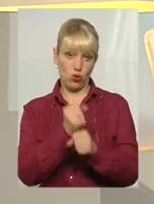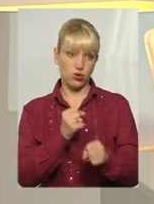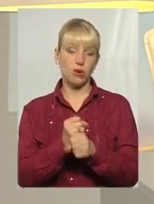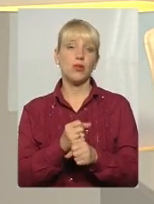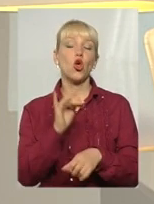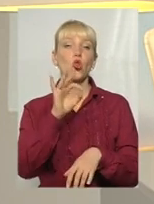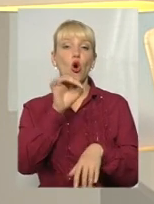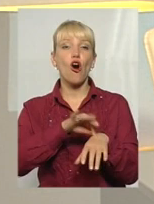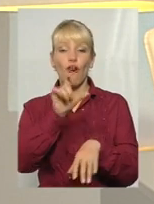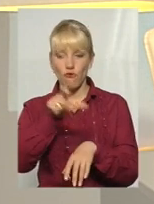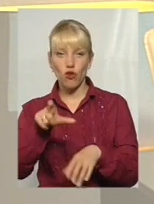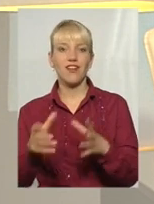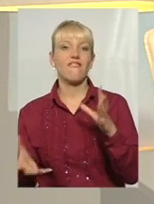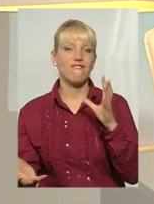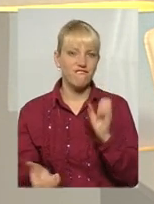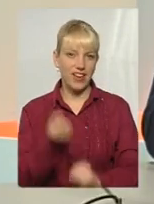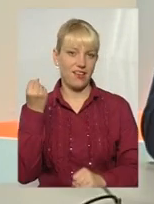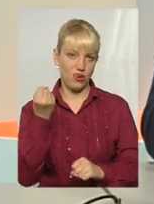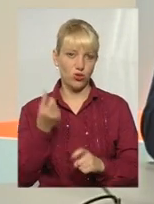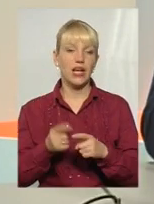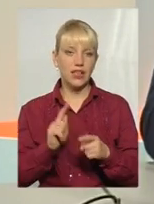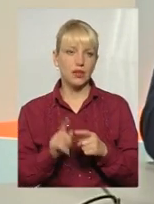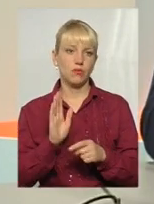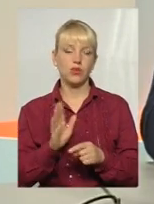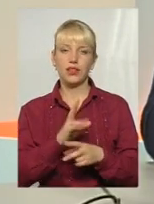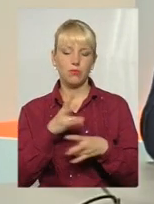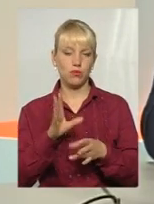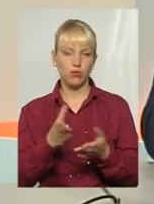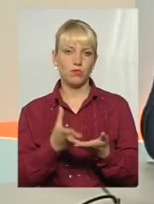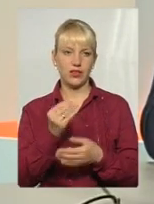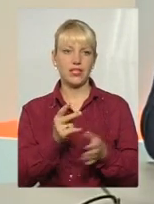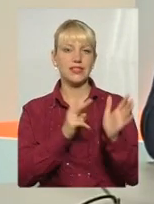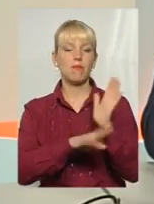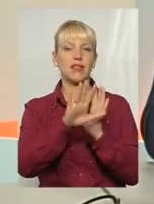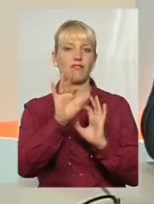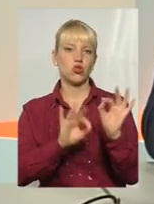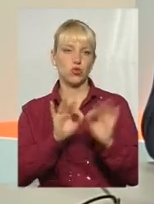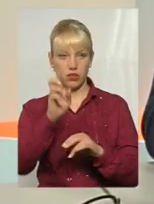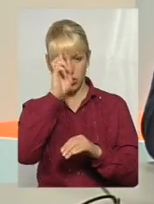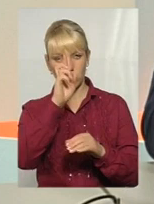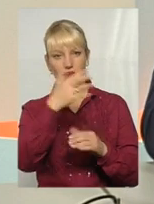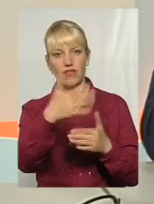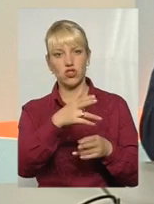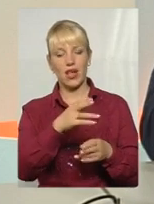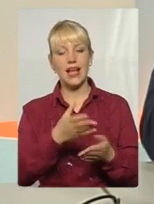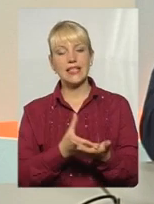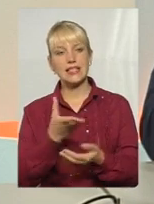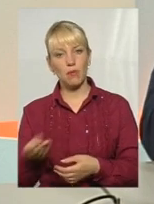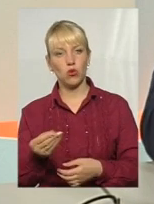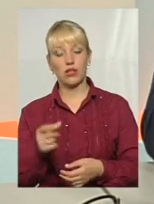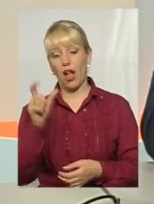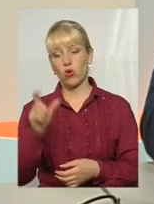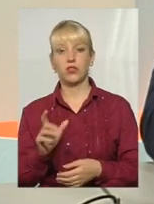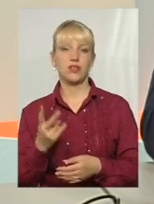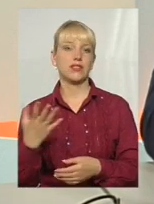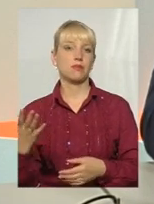виграє. Хворій виграє, тому що він прийде де сплачувати, то навіть 75% йому держава заплатить, а заплатить 25%.